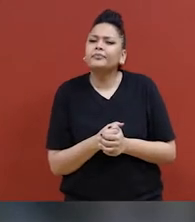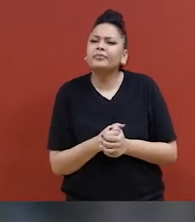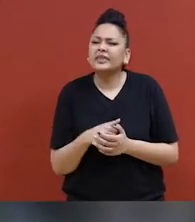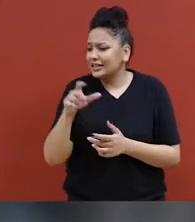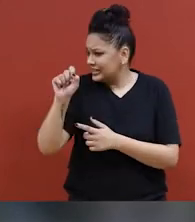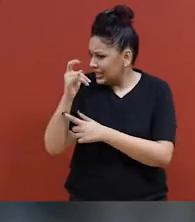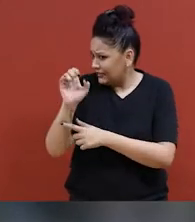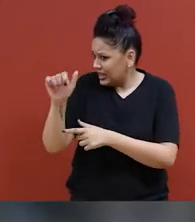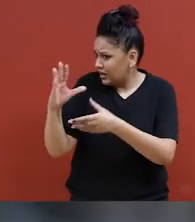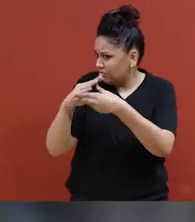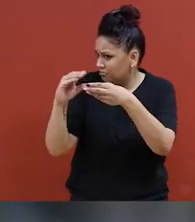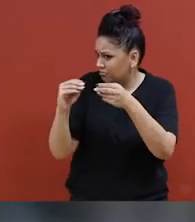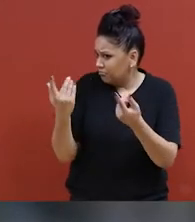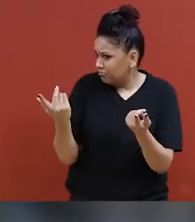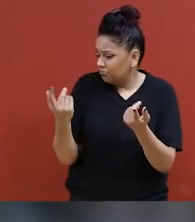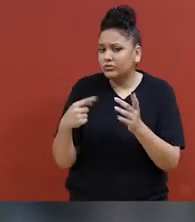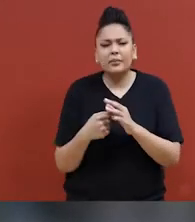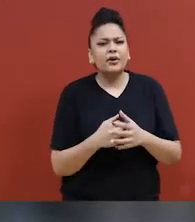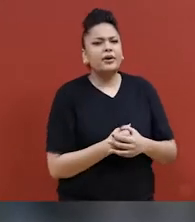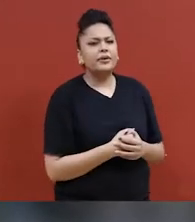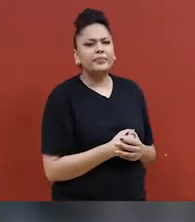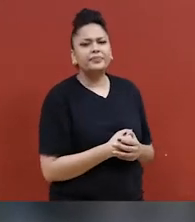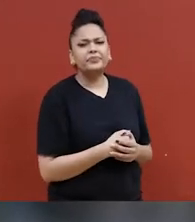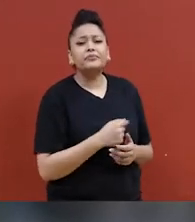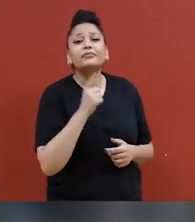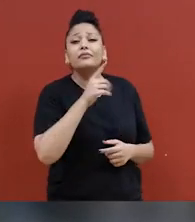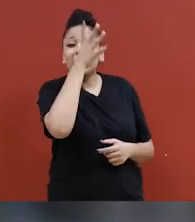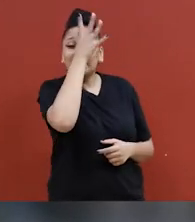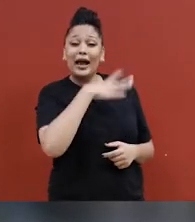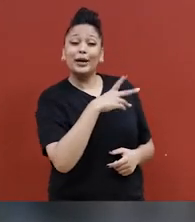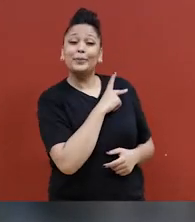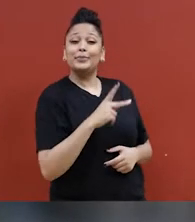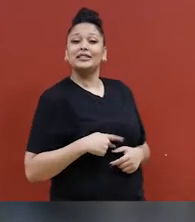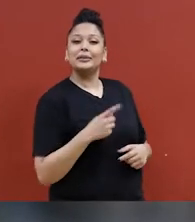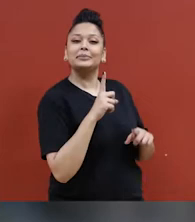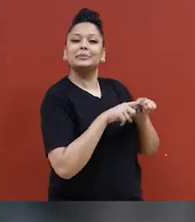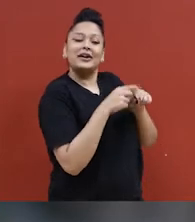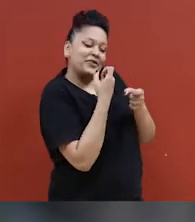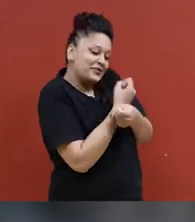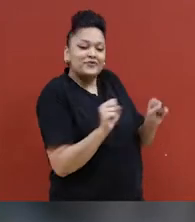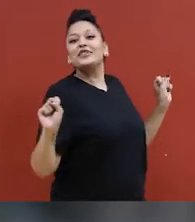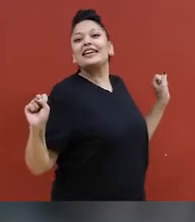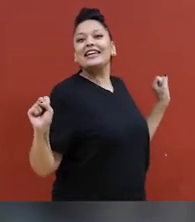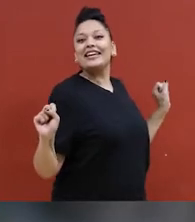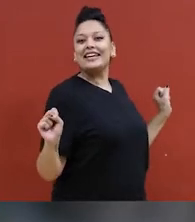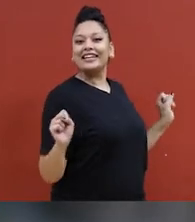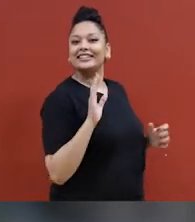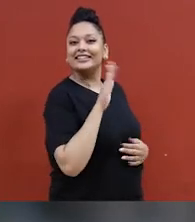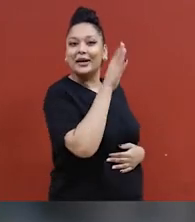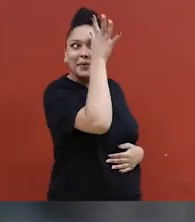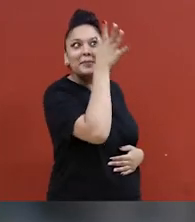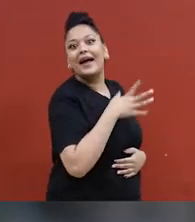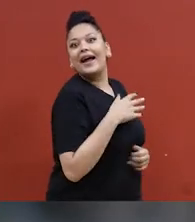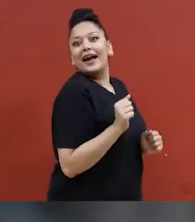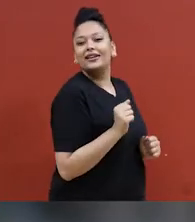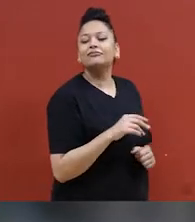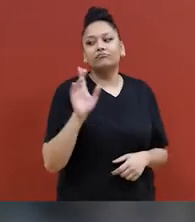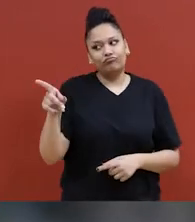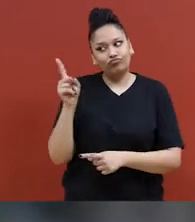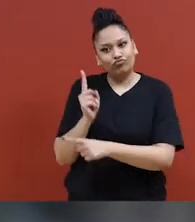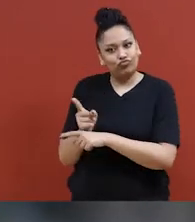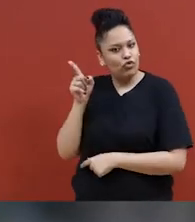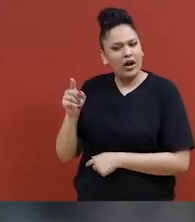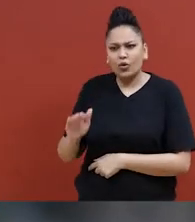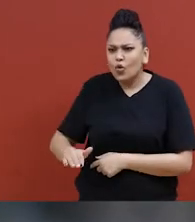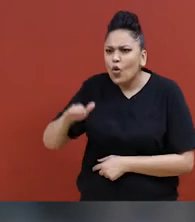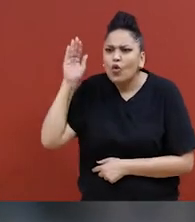Oui, Steph, le prince doit venir à son secours. Oui, et donc nous apprenons ça quand on est toutes petites, n'est-ce